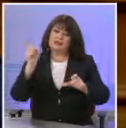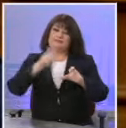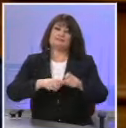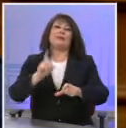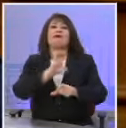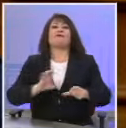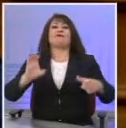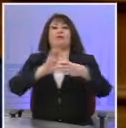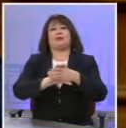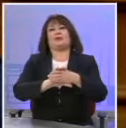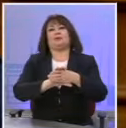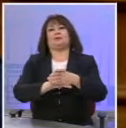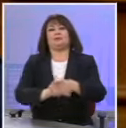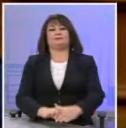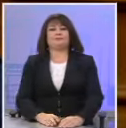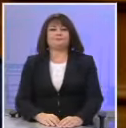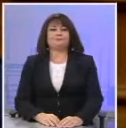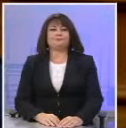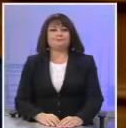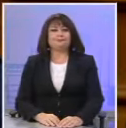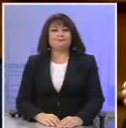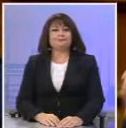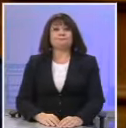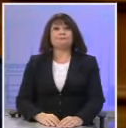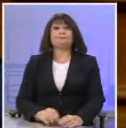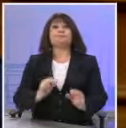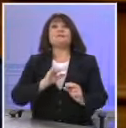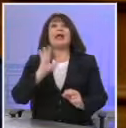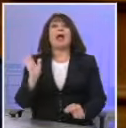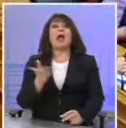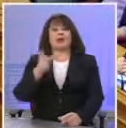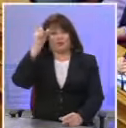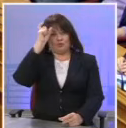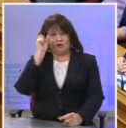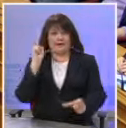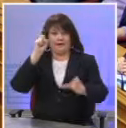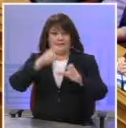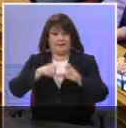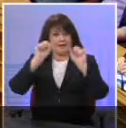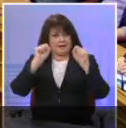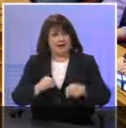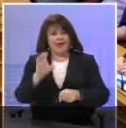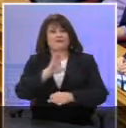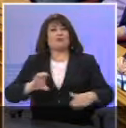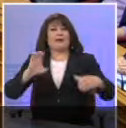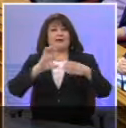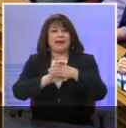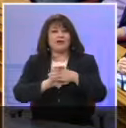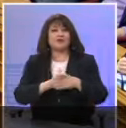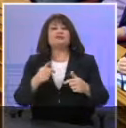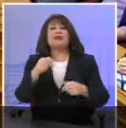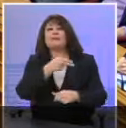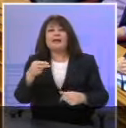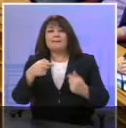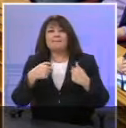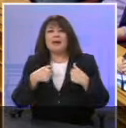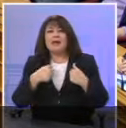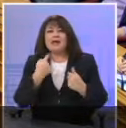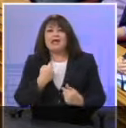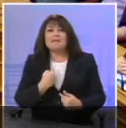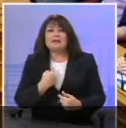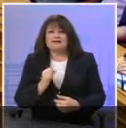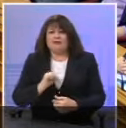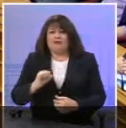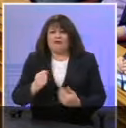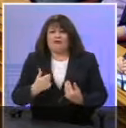Άρα λοιπόν, απέναντι στην προοπτική ένταξης της Τουρκίας στην Ευρωπαϊκή Ένωση, δεν πρέπει εμείς να είμαστε οι φτωχοί και